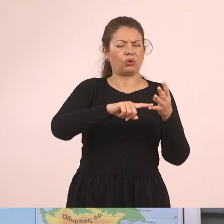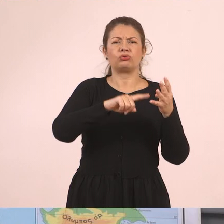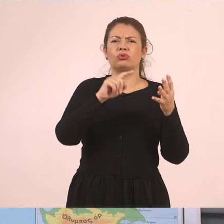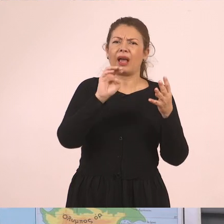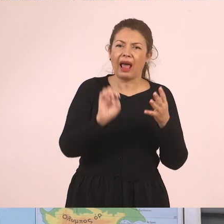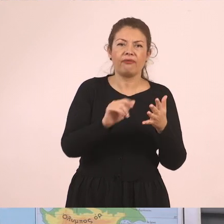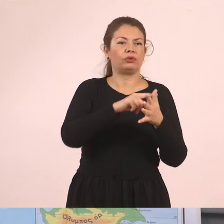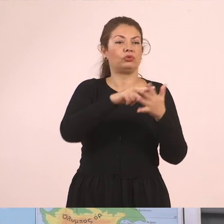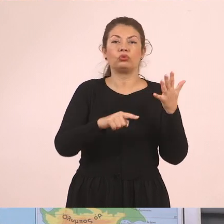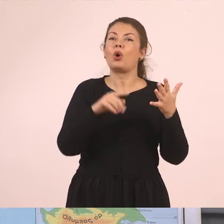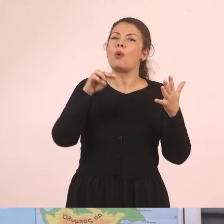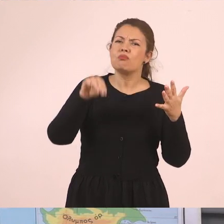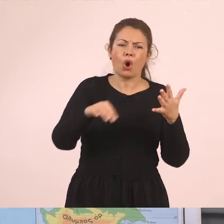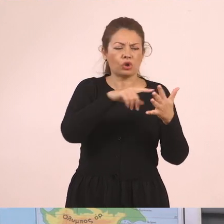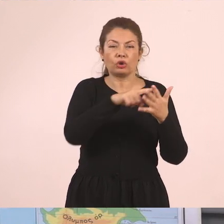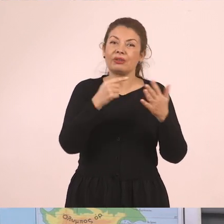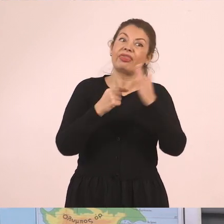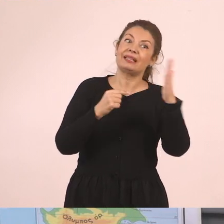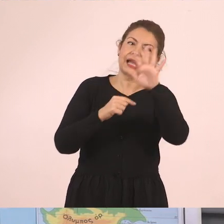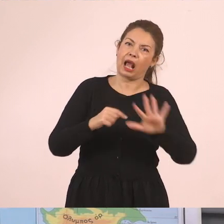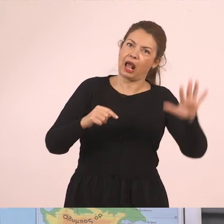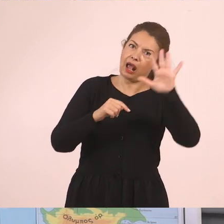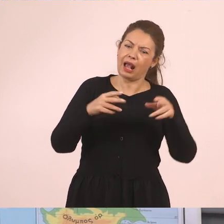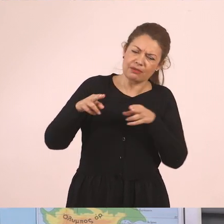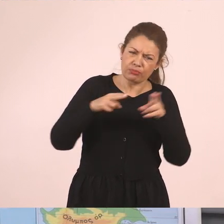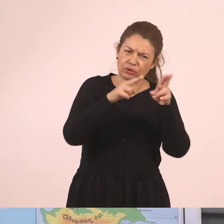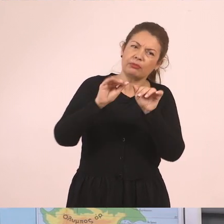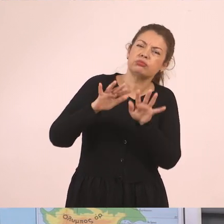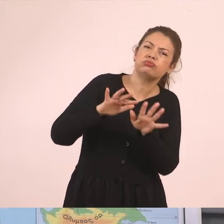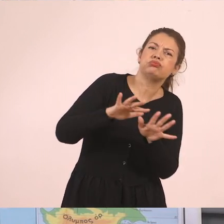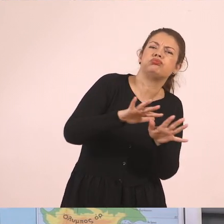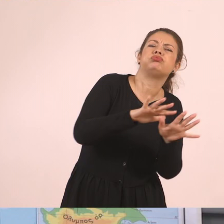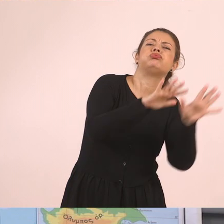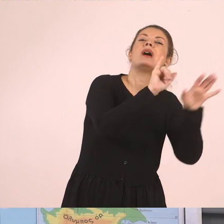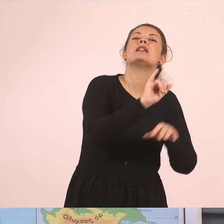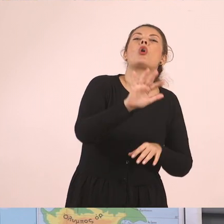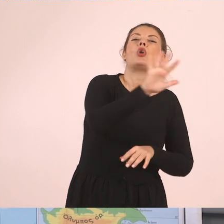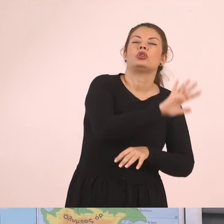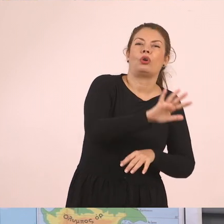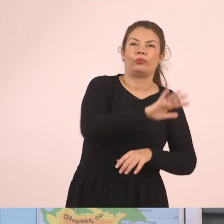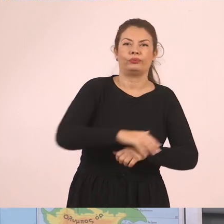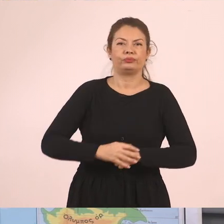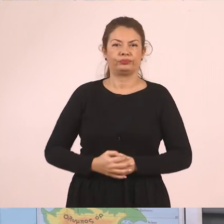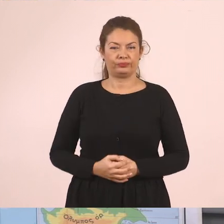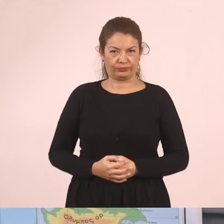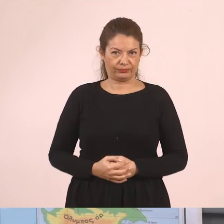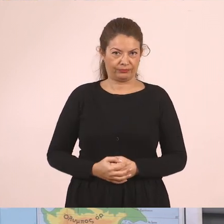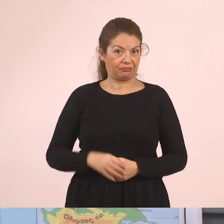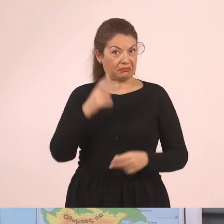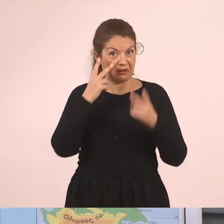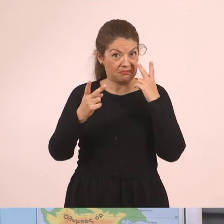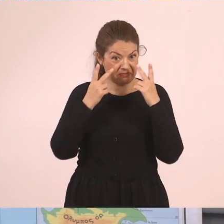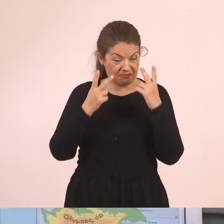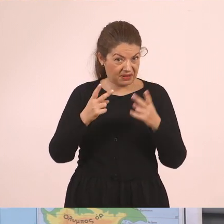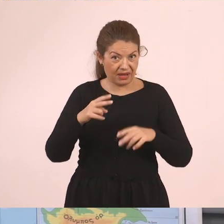Έβινο και τον Μόρνο στη Δυτική Ελλάδα, που εκβάλλουν προς τον Ιόνιο Πέλαγος. Είδαμε τα ποτάμια που